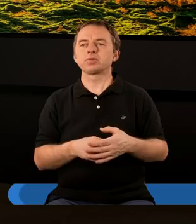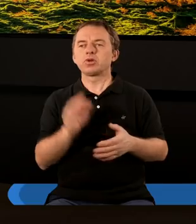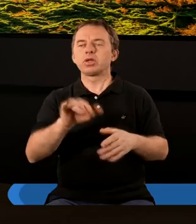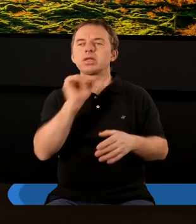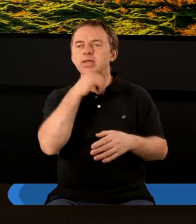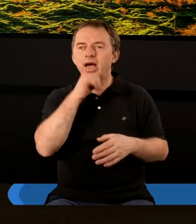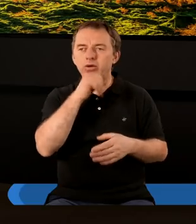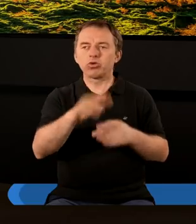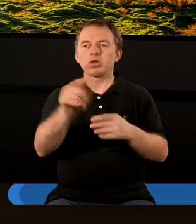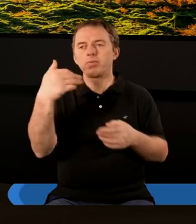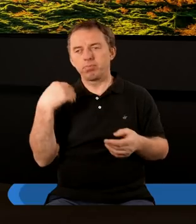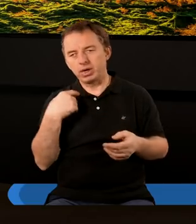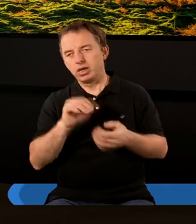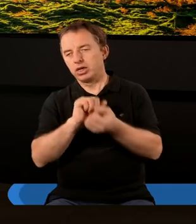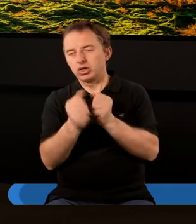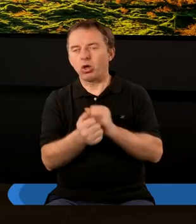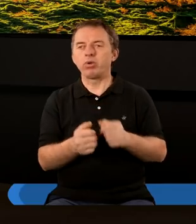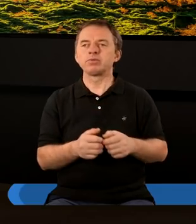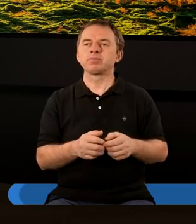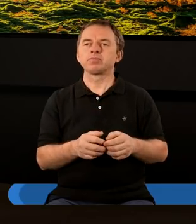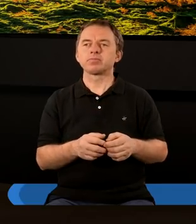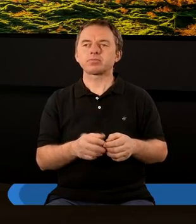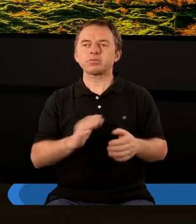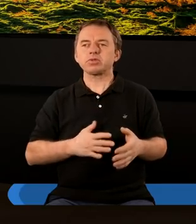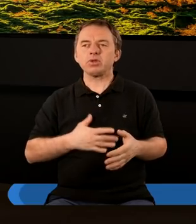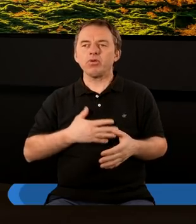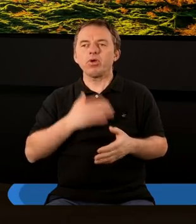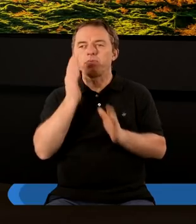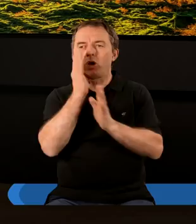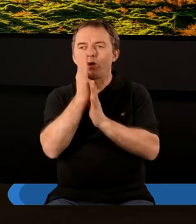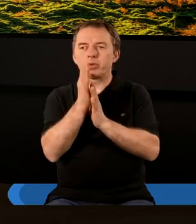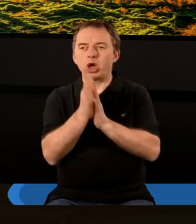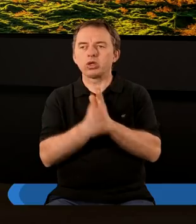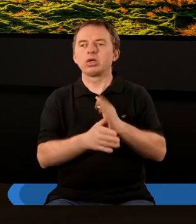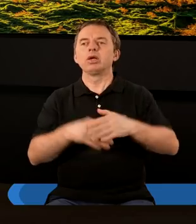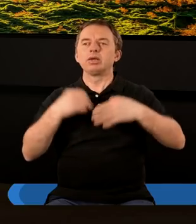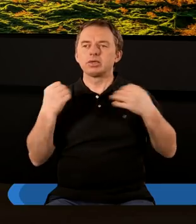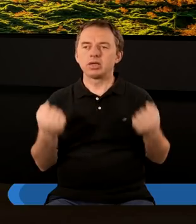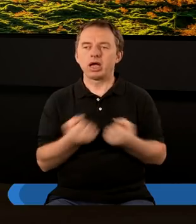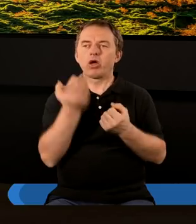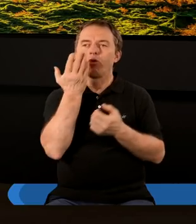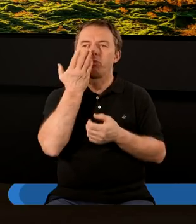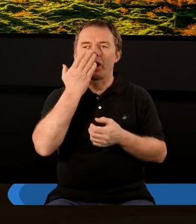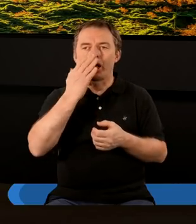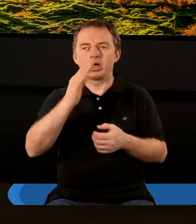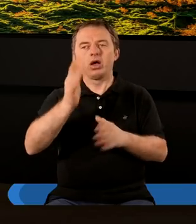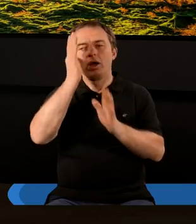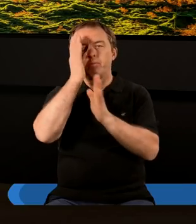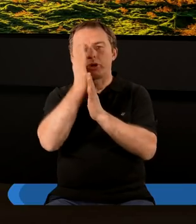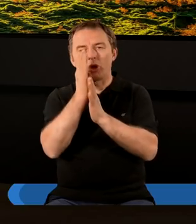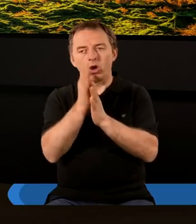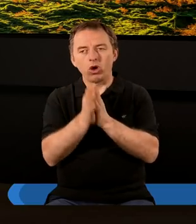starcy w ogóle, który tam są. I mi się wydaje, że on po prostu starał się najbardziej, no